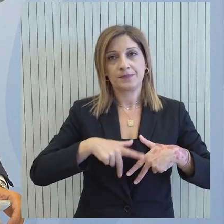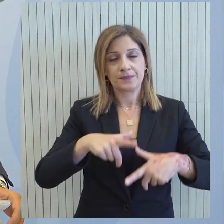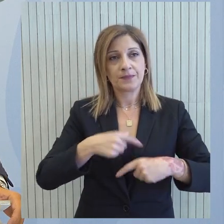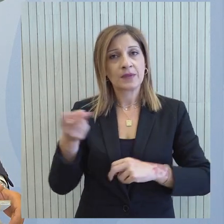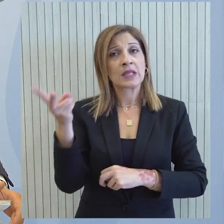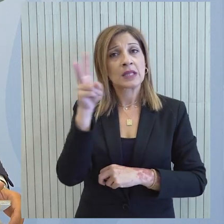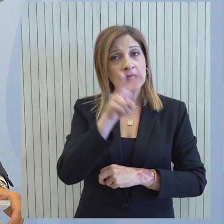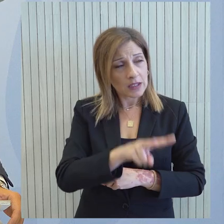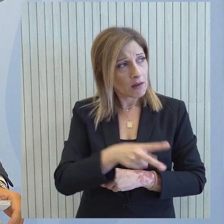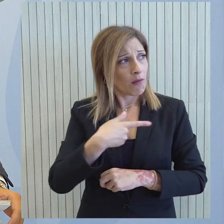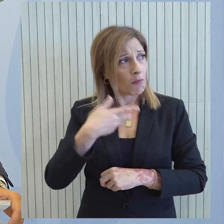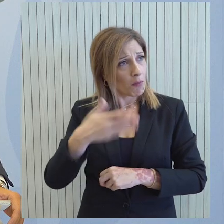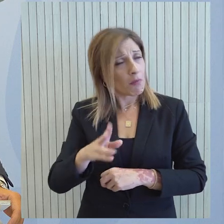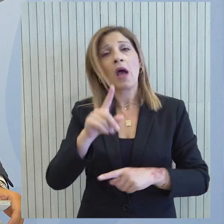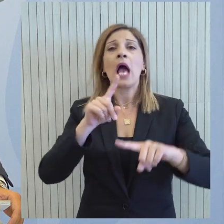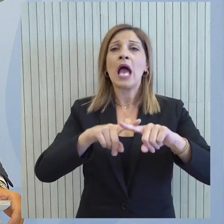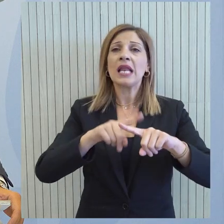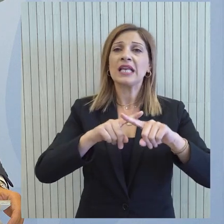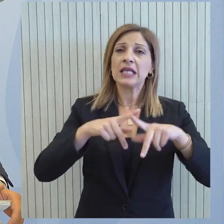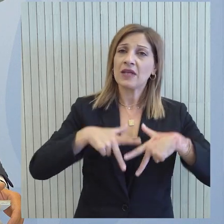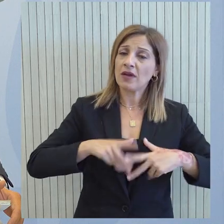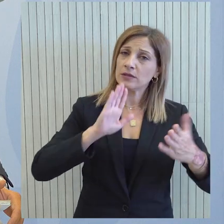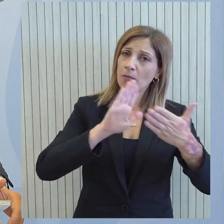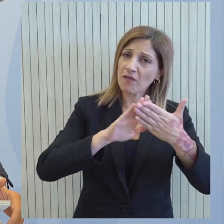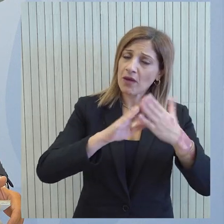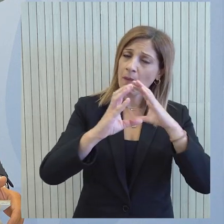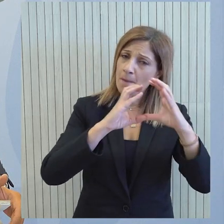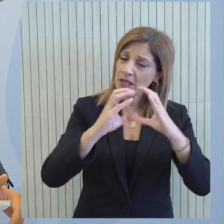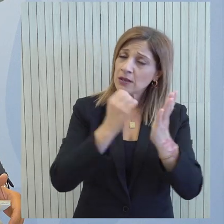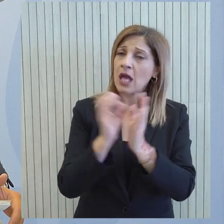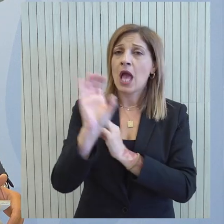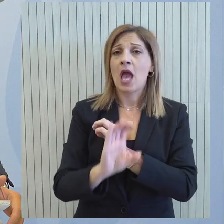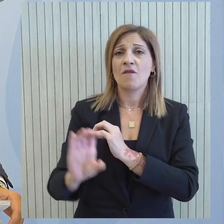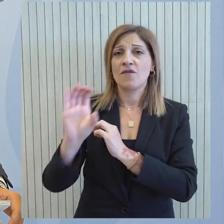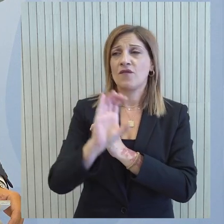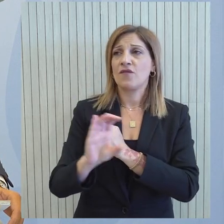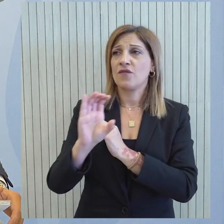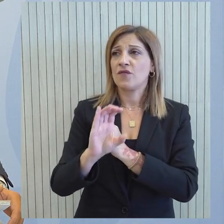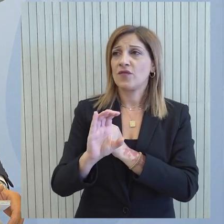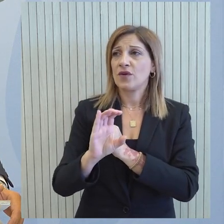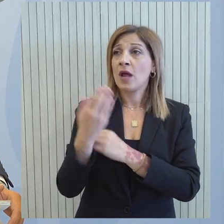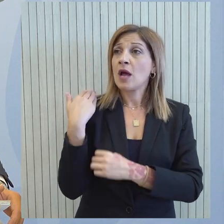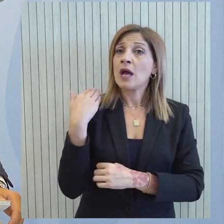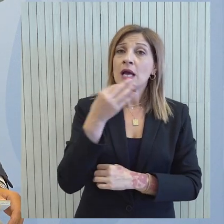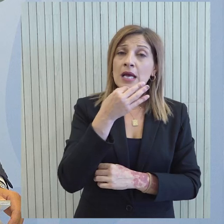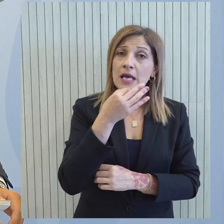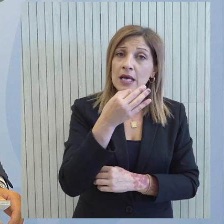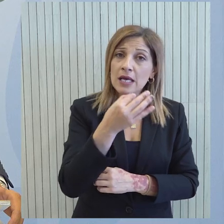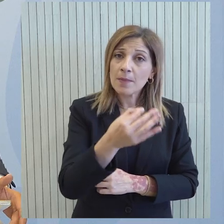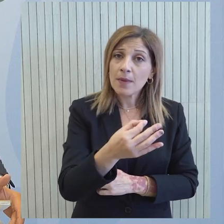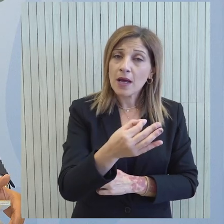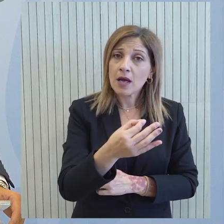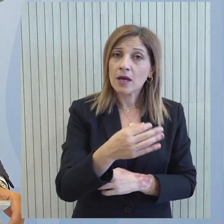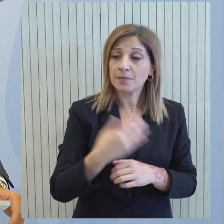σε συχνή επικοινωνία σε τακτική επικοινωνία τόσο με την ελληνική κυβέρνηση όσο και με την Ευρωπαϊκή Επιτροπή αφού το έργο είναι κοινού ενδιαφέροντος Μόλις προλίου σας είχα